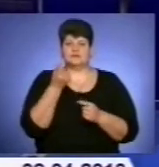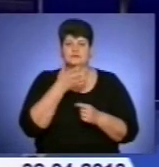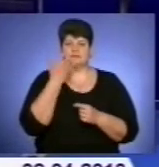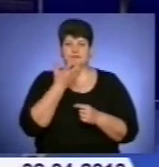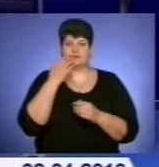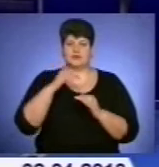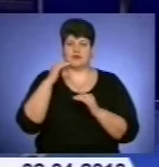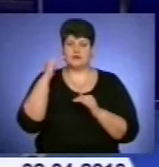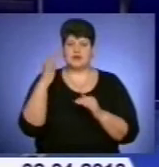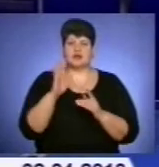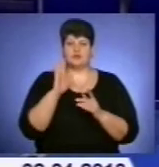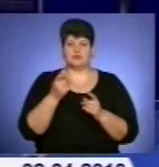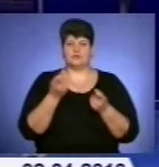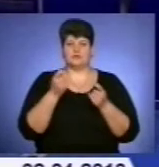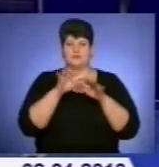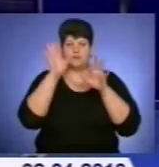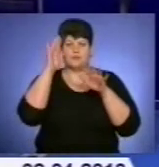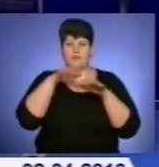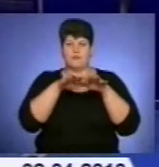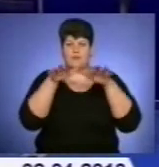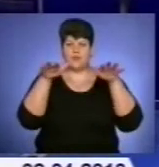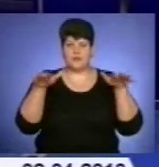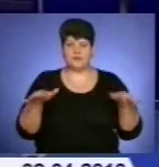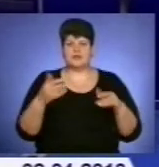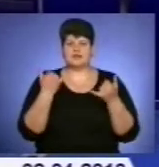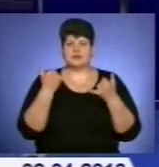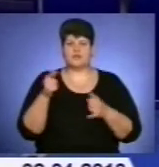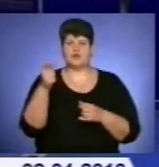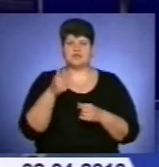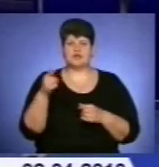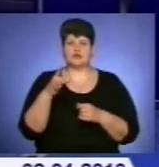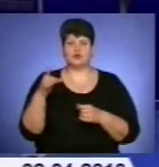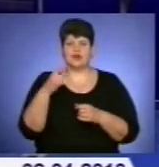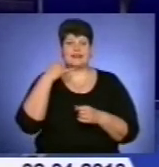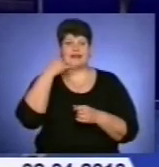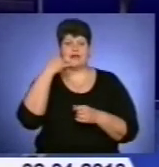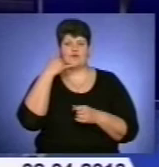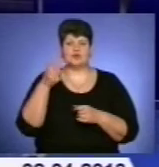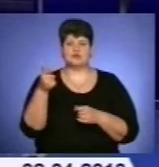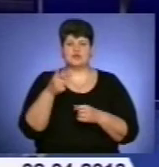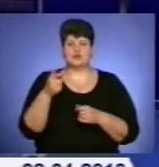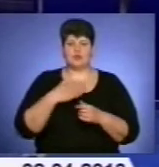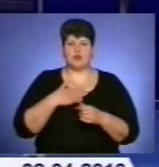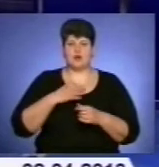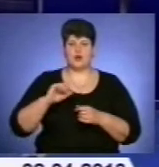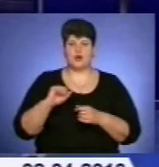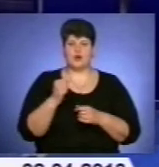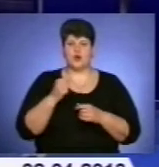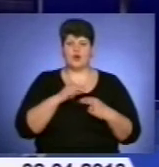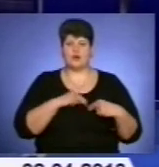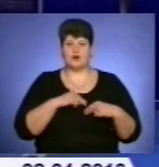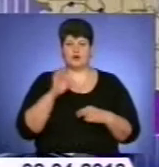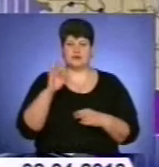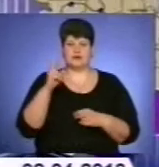паводків та повинів області. Яка ситуація зараз у Гусятинському районі? Телефоном з Гусятина моя колега Оксана Гриців.